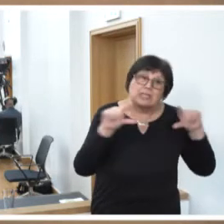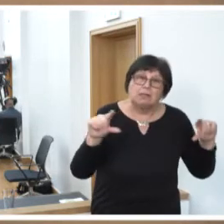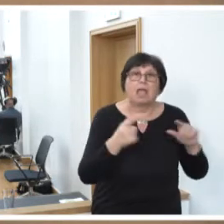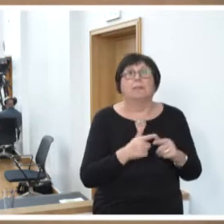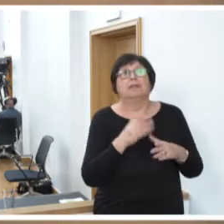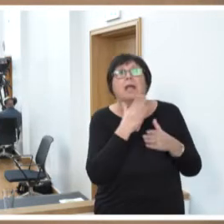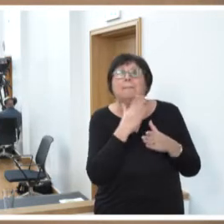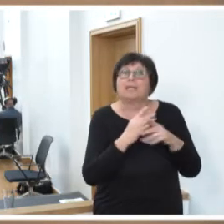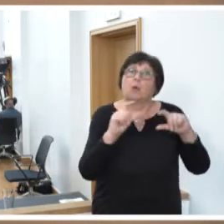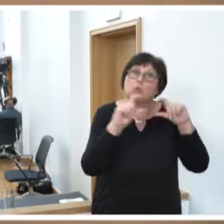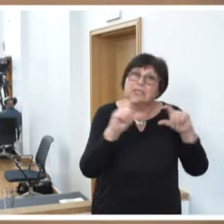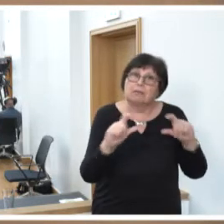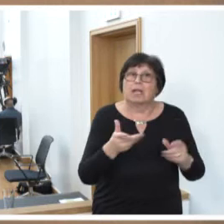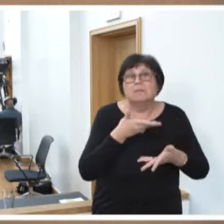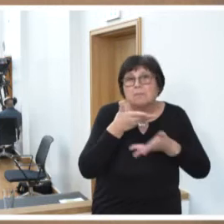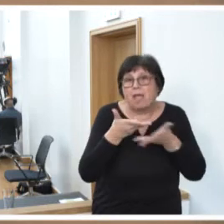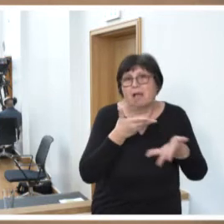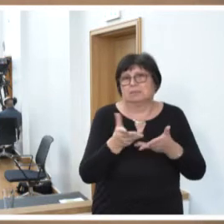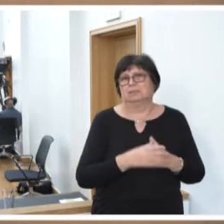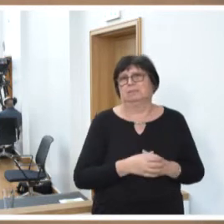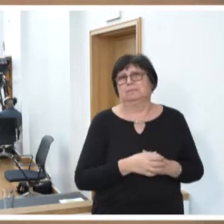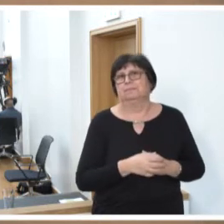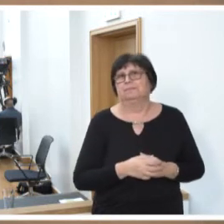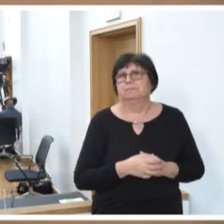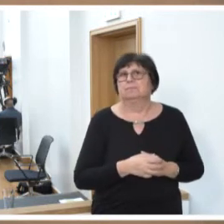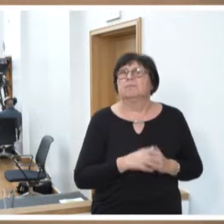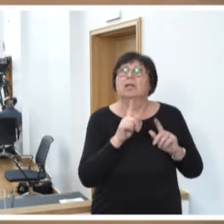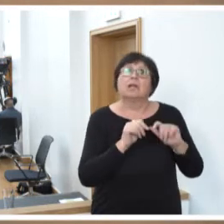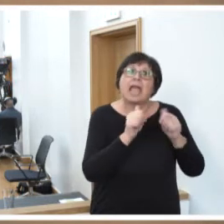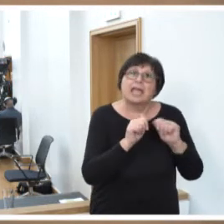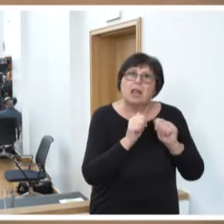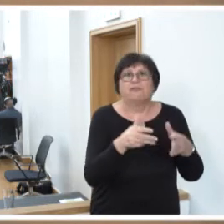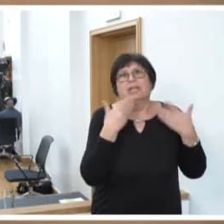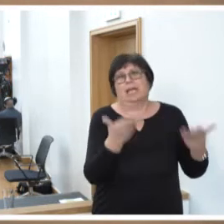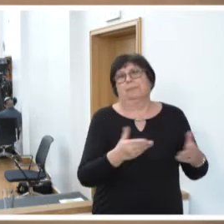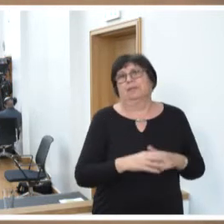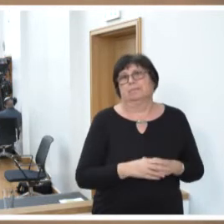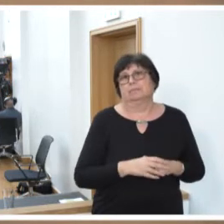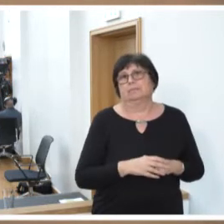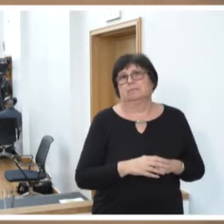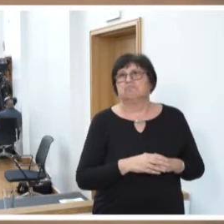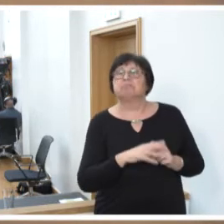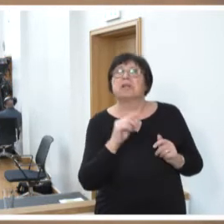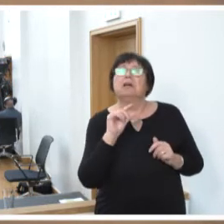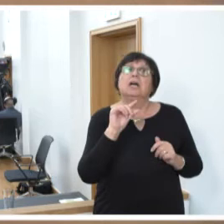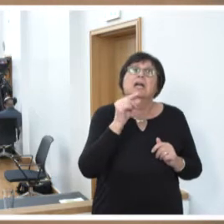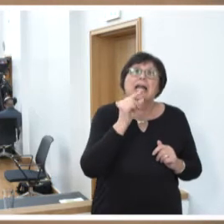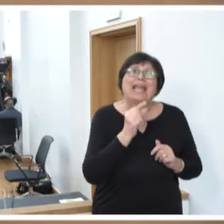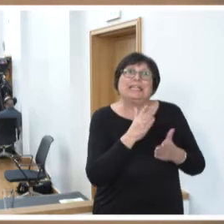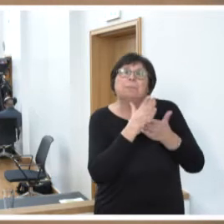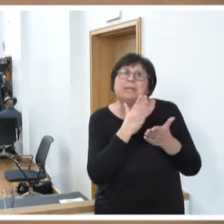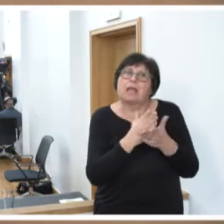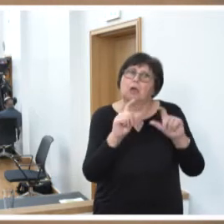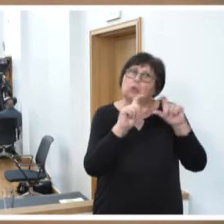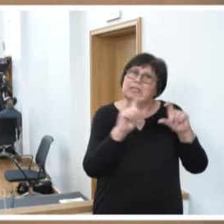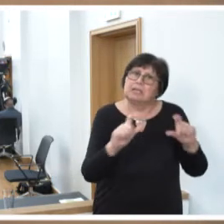mittlere Unternehmen zu beraten, ihnen Hilfestellungen zu geben. Und mit kleinen und mittleren, da gehe ich sogar weiter,